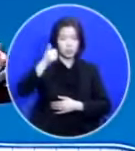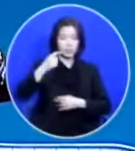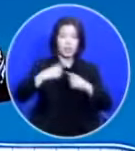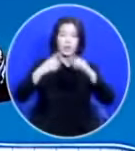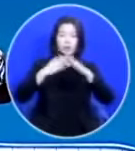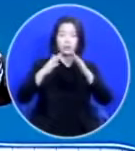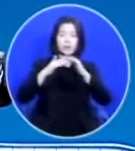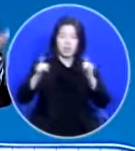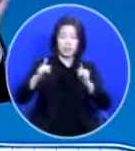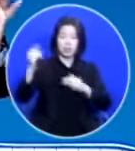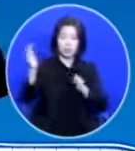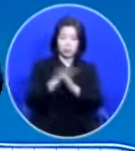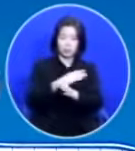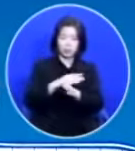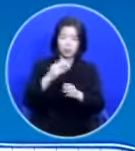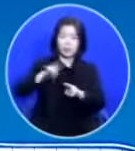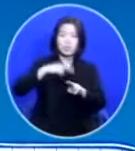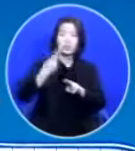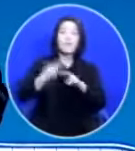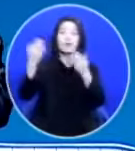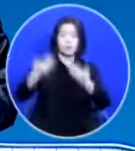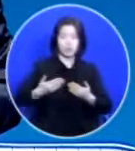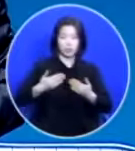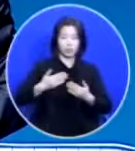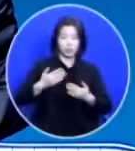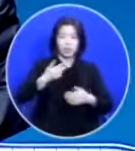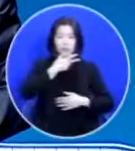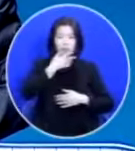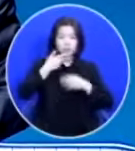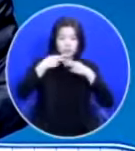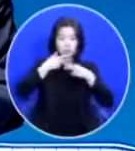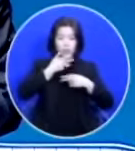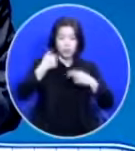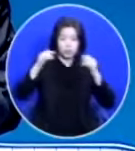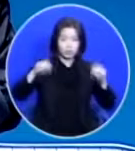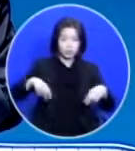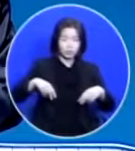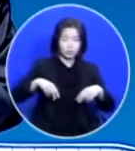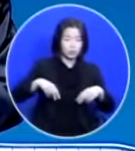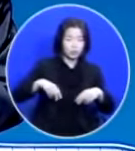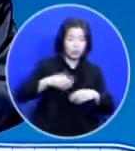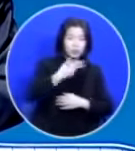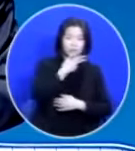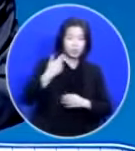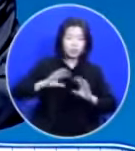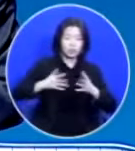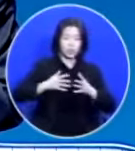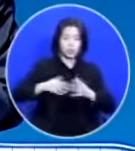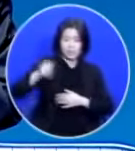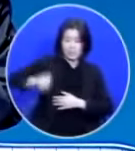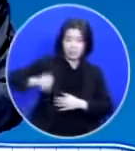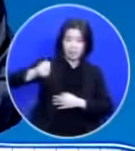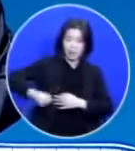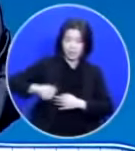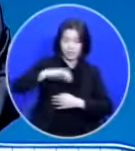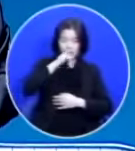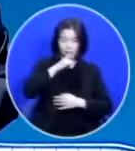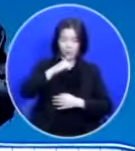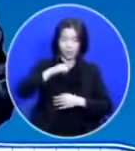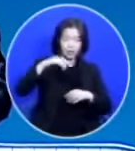받았대요 영국 신사들은 지팡이를 늘 가지고 다니죠 꼭 다리가